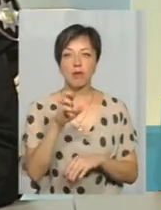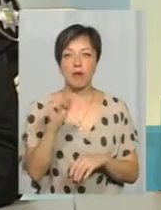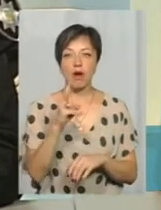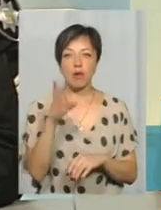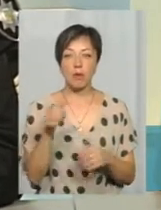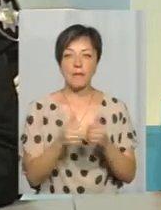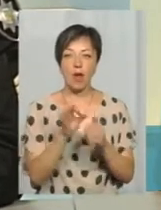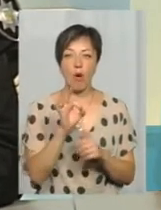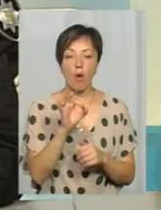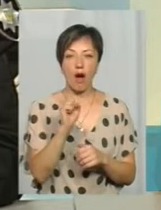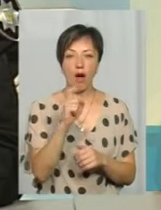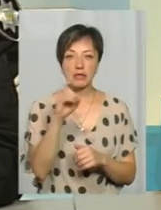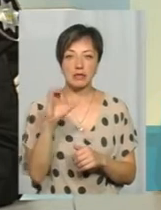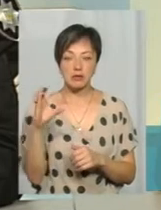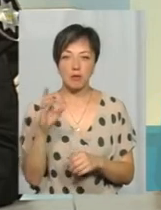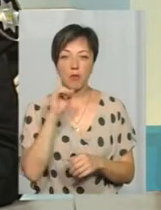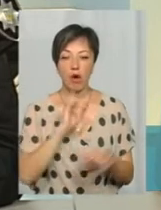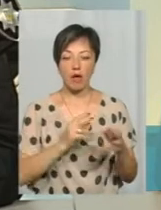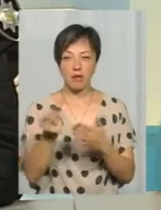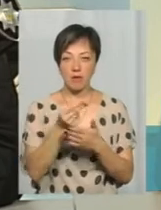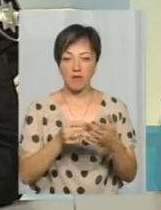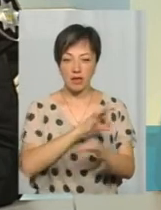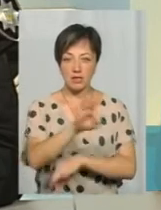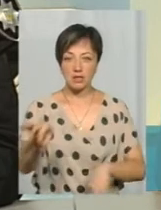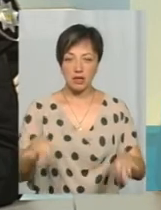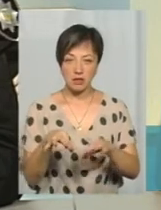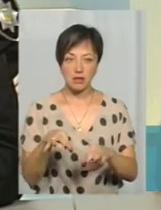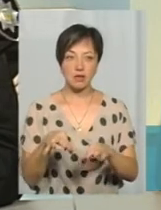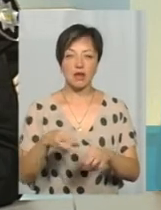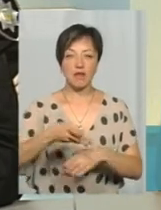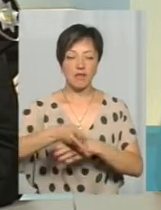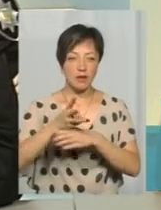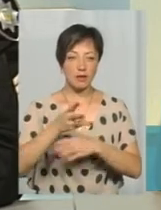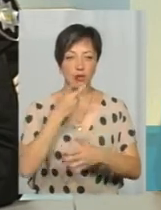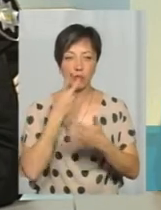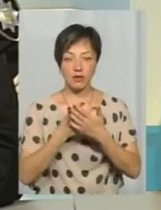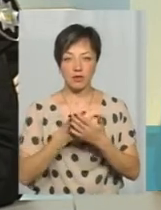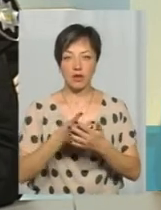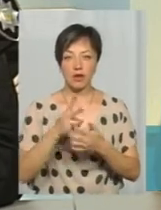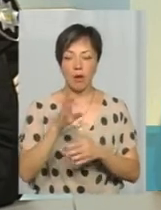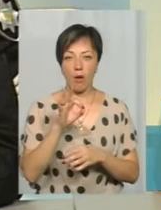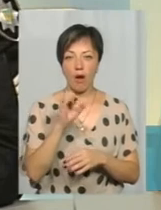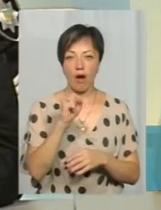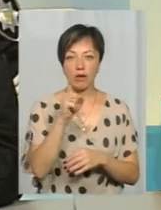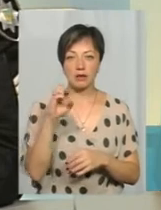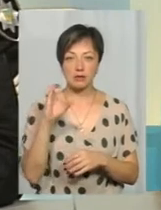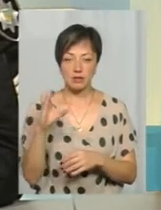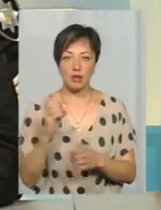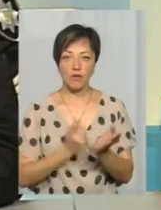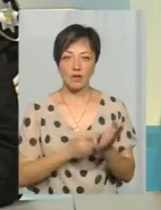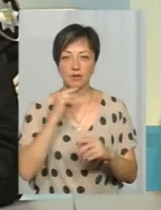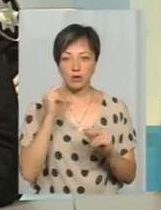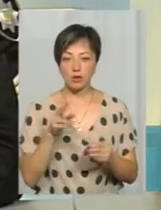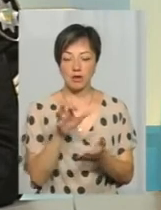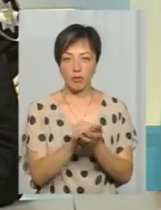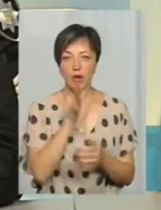Оазису, то, поки намалювали схему, пішли в Оазис, підняли відео, щоб довести вину. Відповідно, це займає якийсь